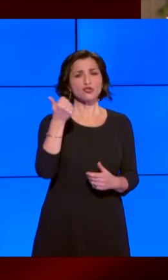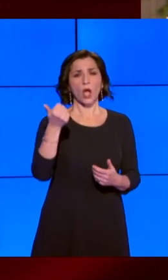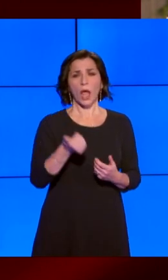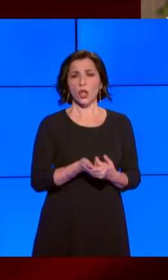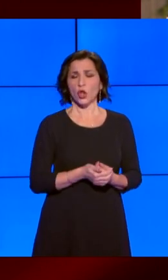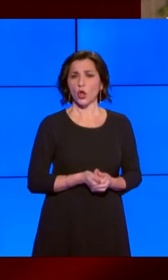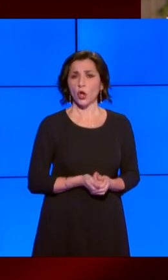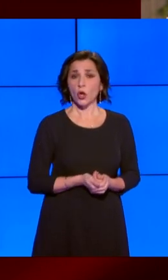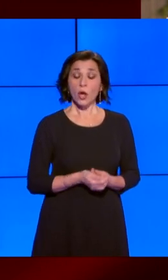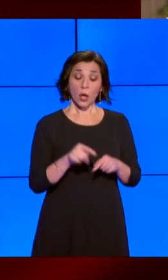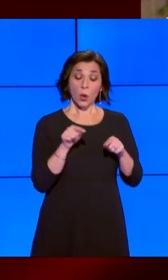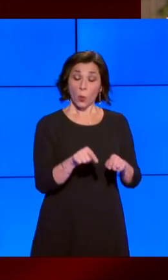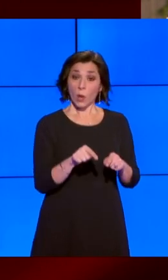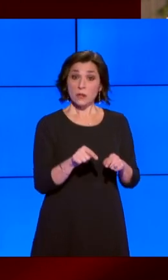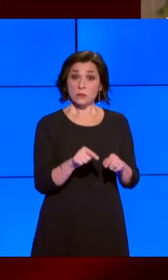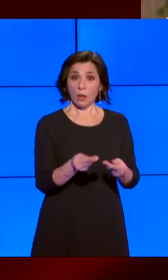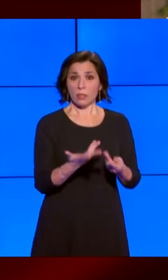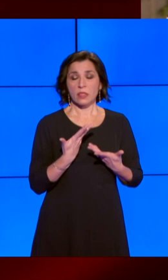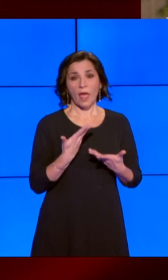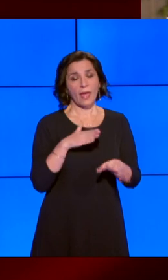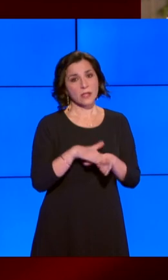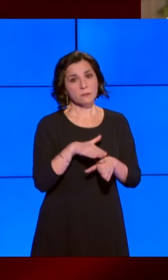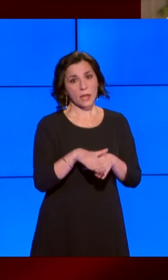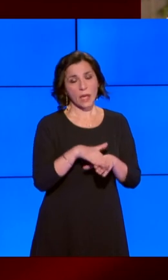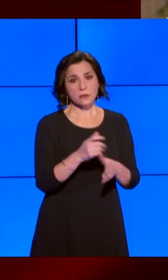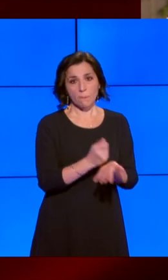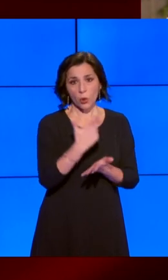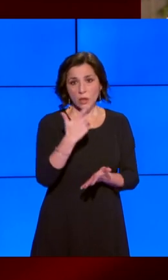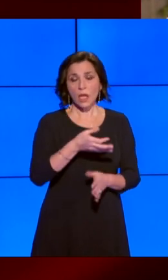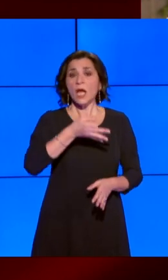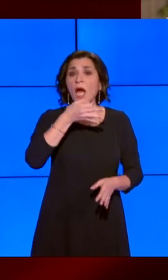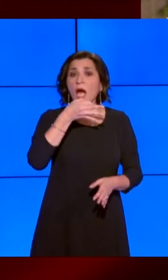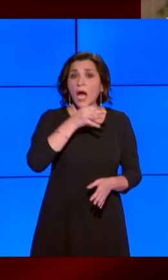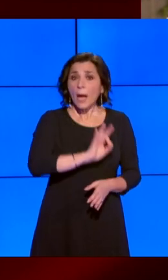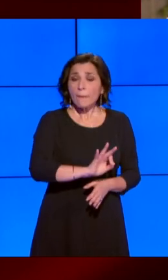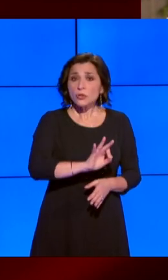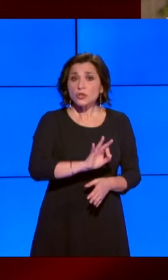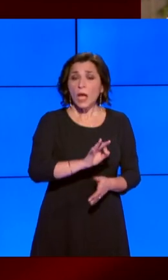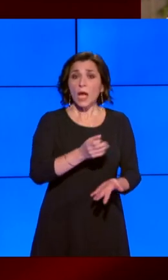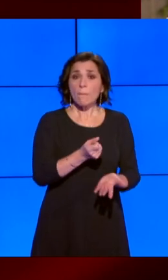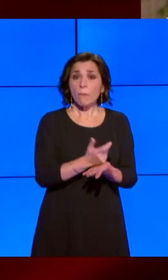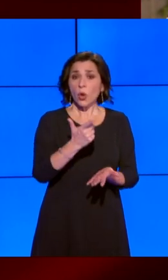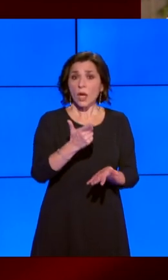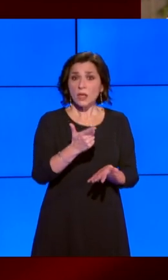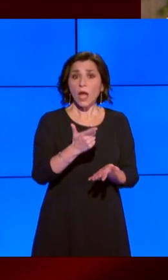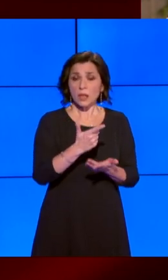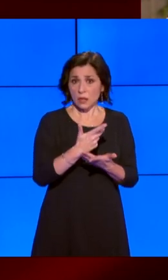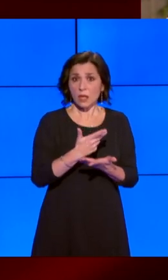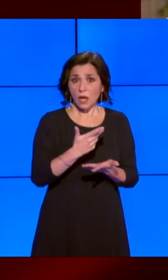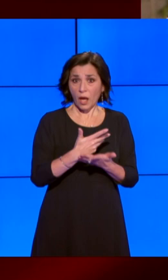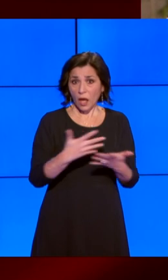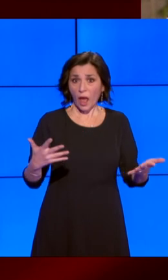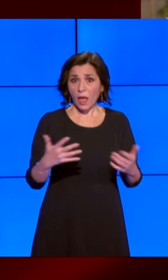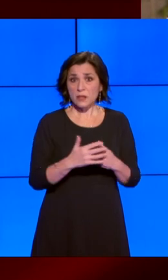Tutto questo produce esperienze importanti, buone pratiche, di grande rilievo. Ne ho avuto conoscenza